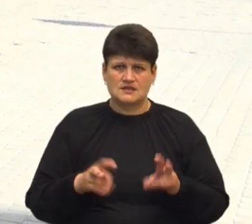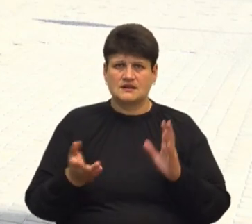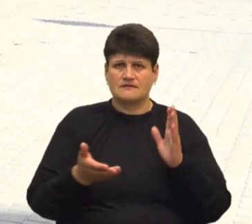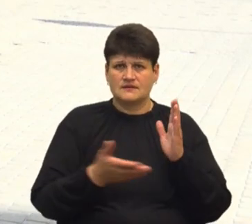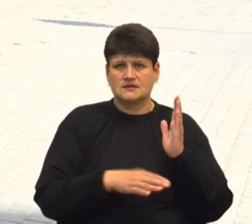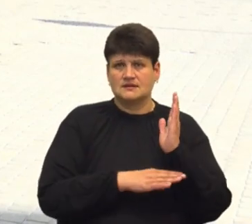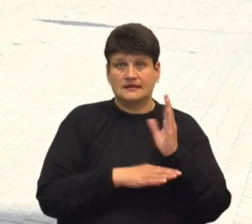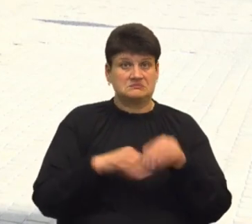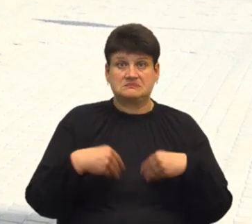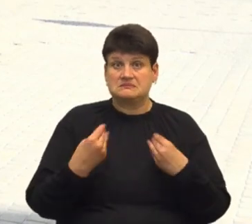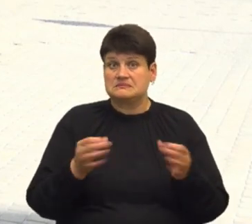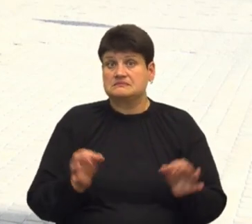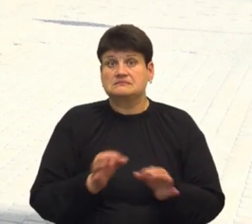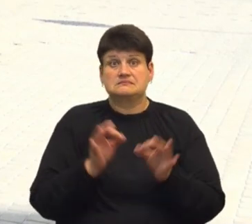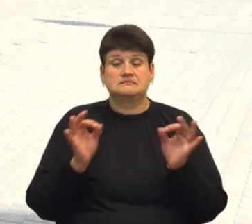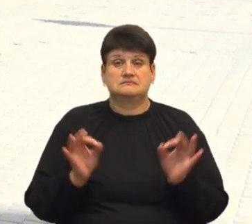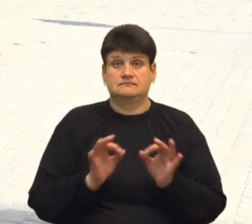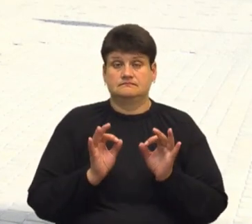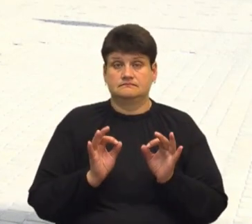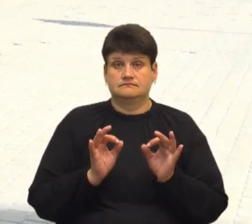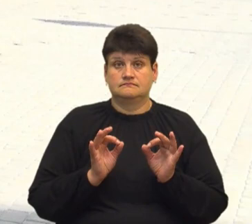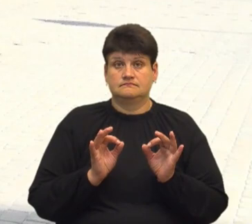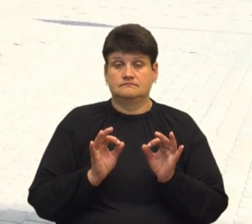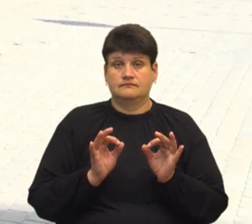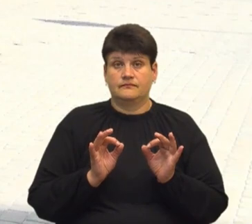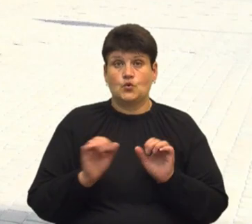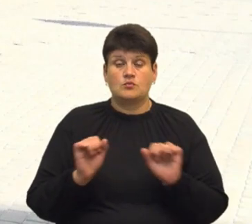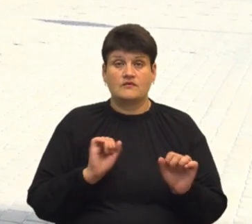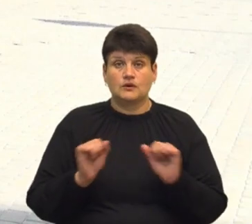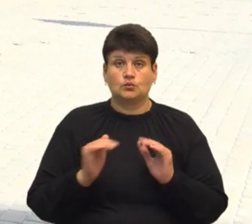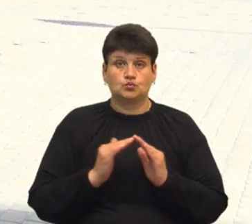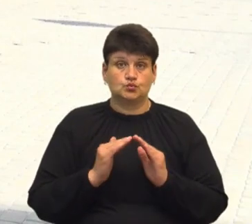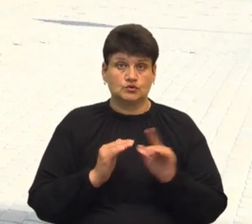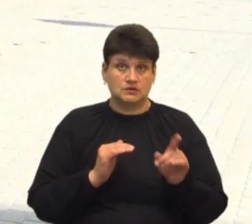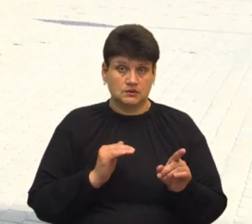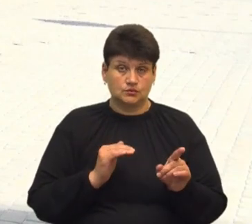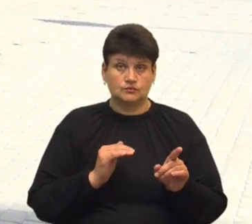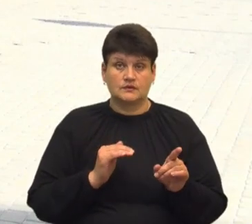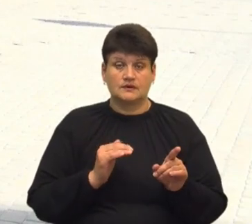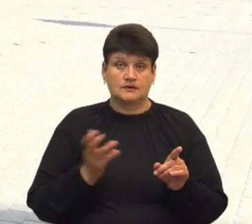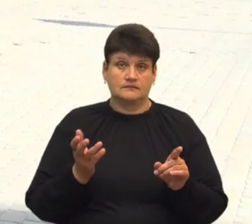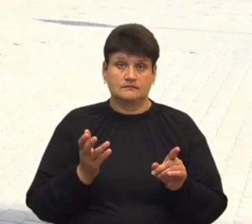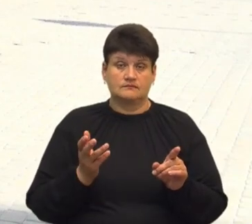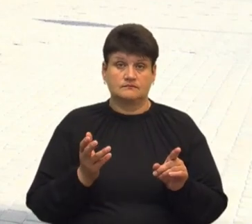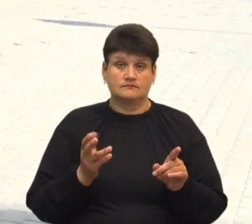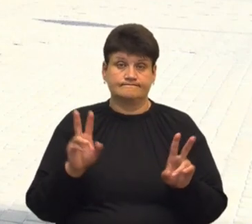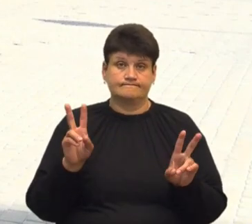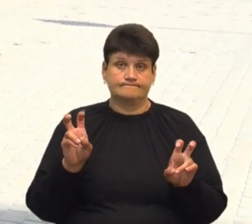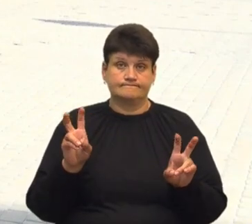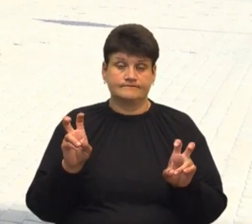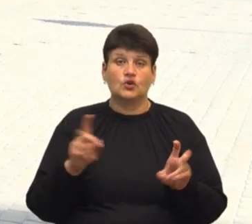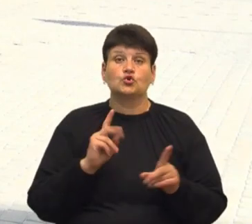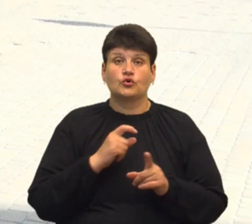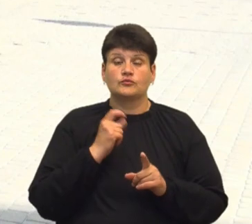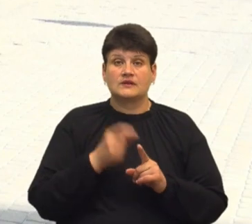насаджень не надавалося управлінням житлово-комунального господарства. Управитель даного будинку, який, так званий, хто відповідає